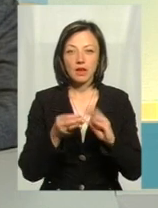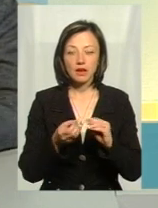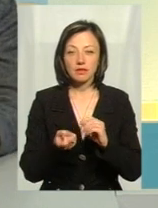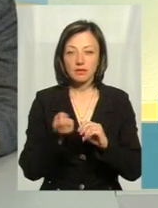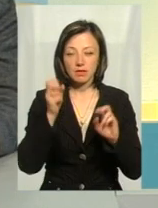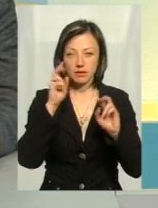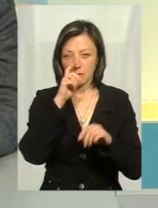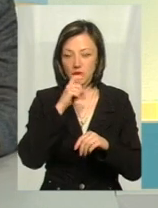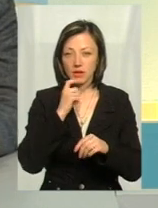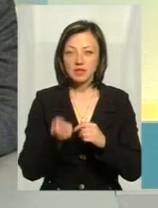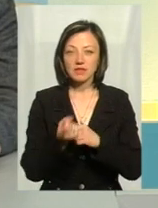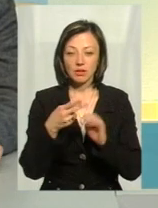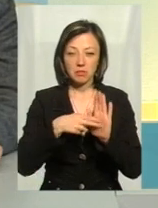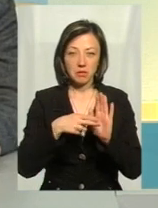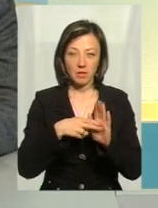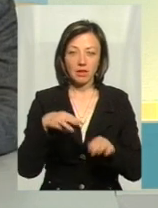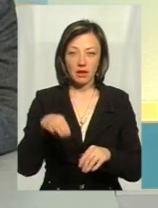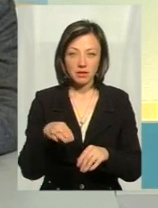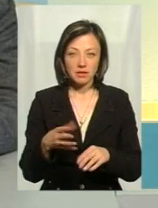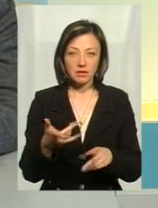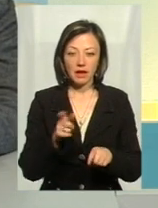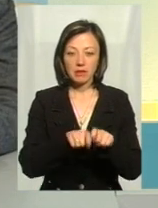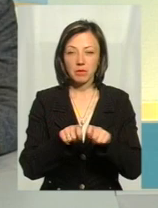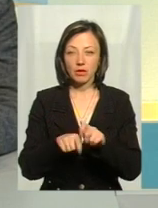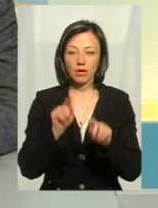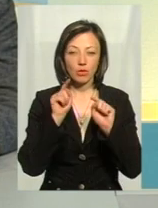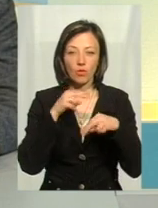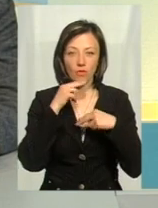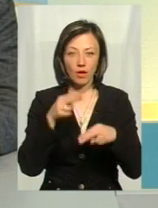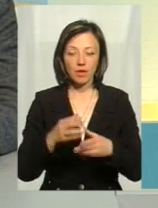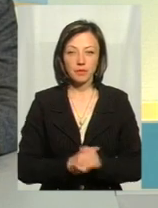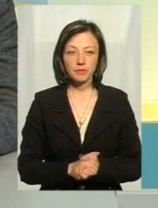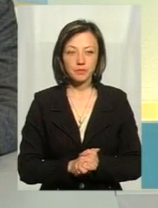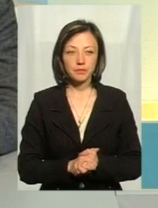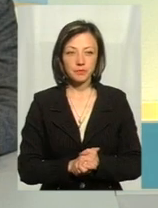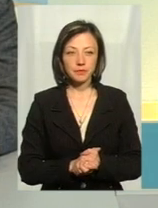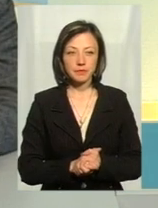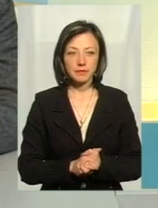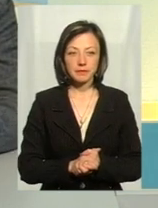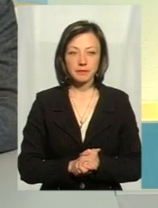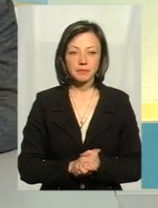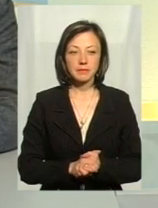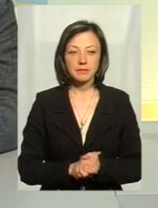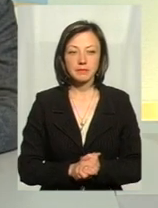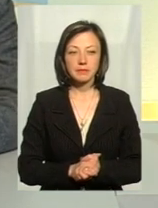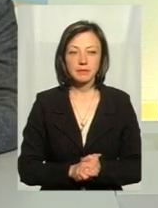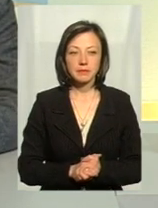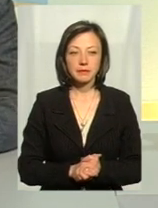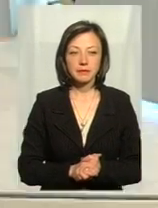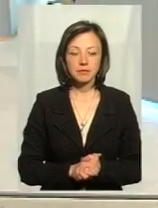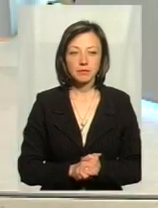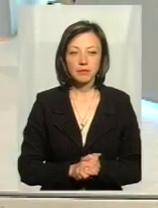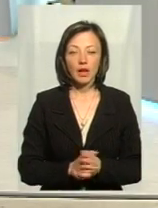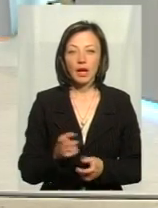звідки, що він шашечку вдів, вроді би як інспектори менше уваги звертають на машину шашечками. Я так думаю, може якась така битує. Тобто і